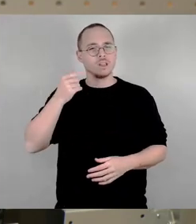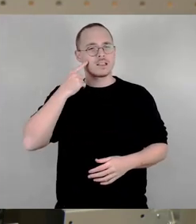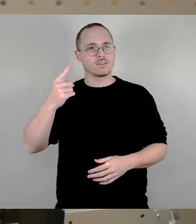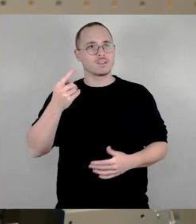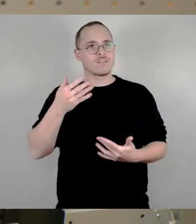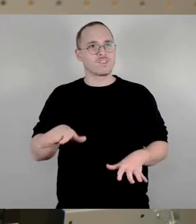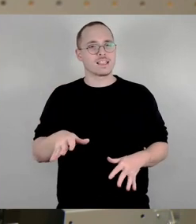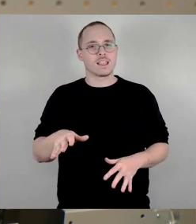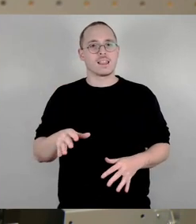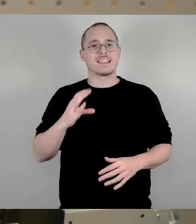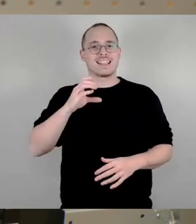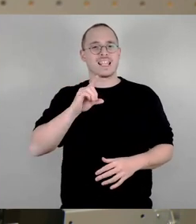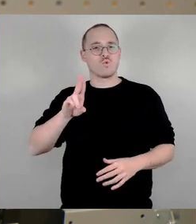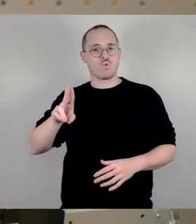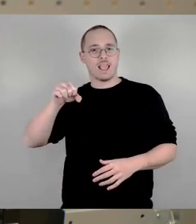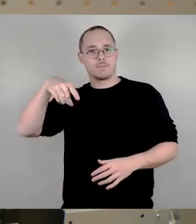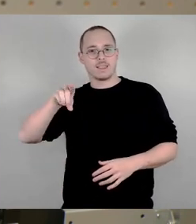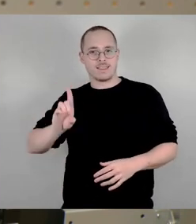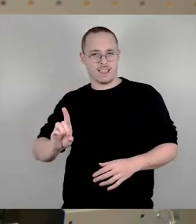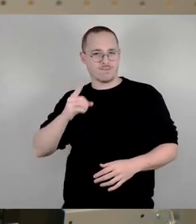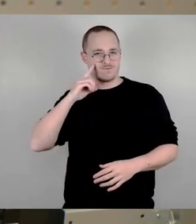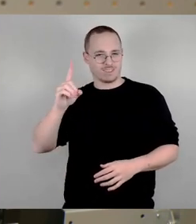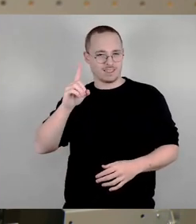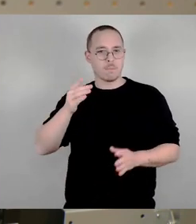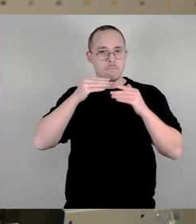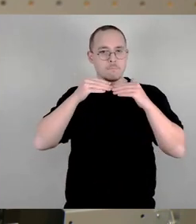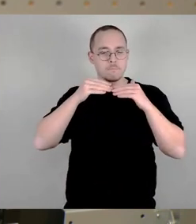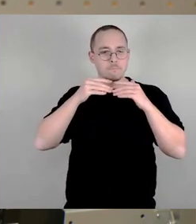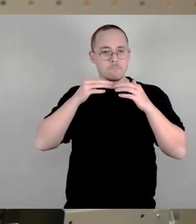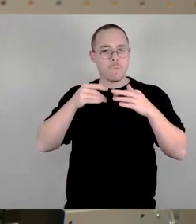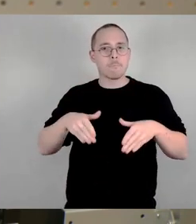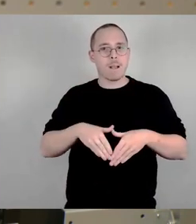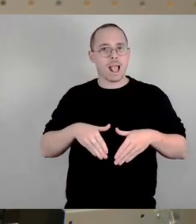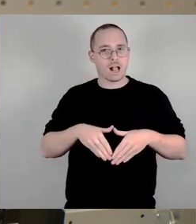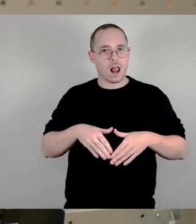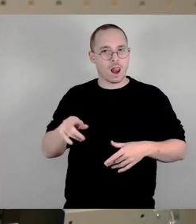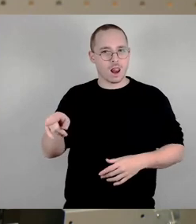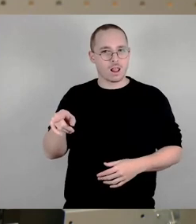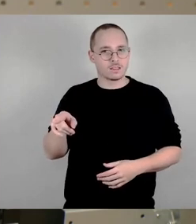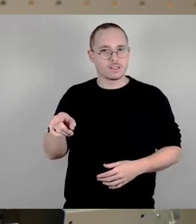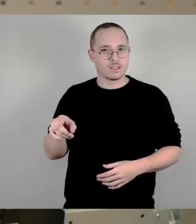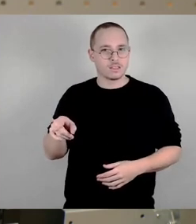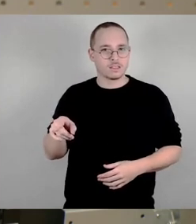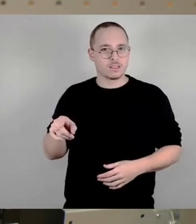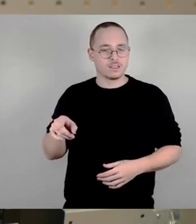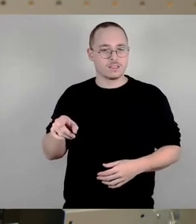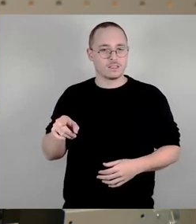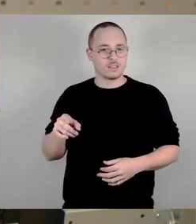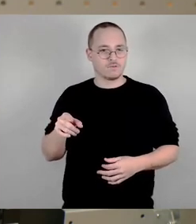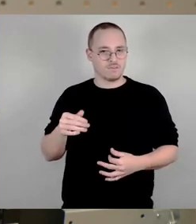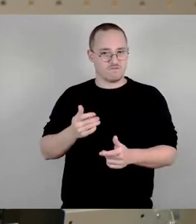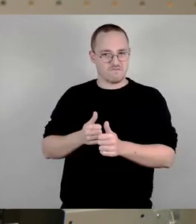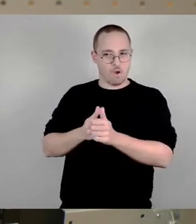Absatz 5 eingeführt hat, wo eben genau dieses Instrument vorgesehen wurde. Und jetzt tun Sie doch einfach nicht mehr. Also, ich finde das eigentlich